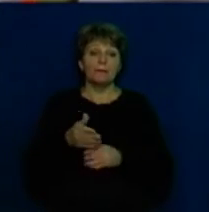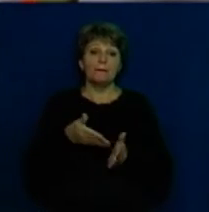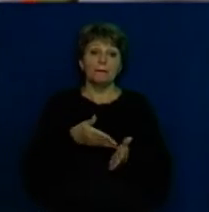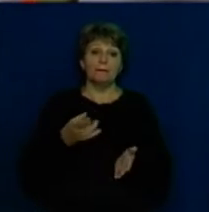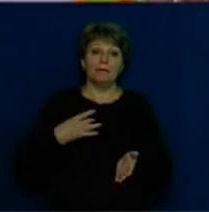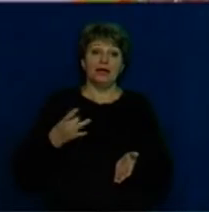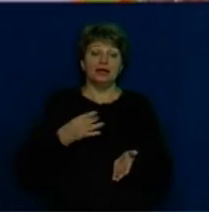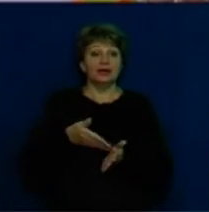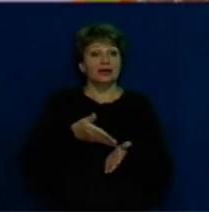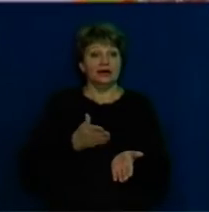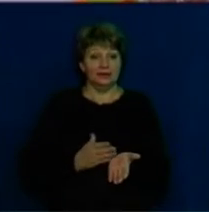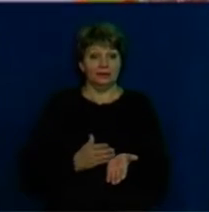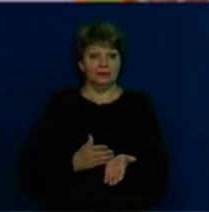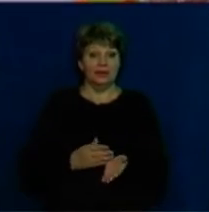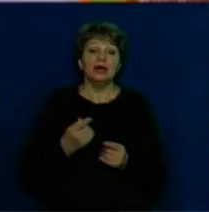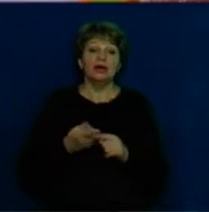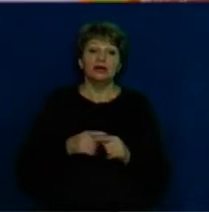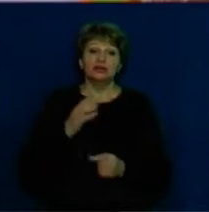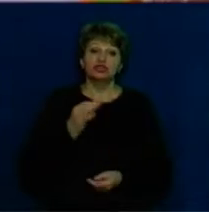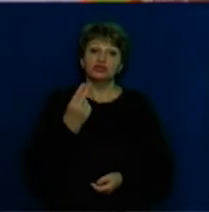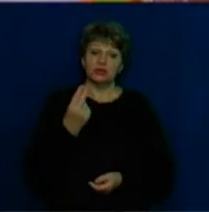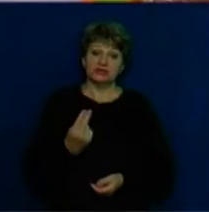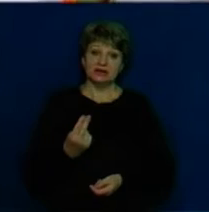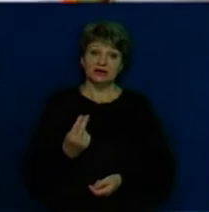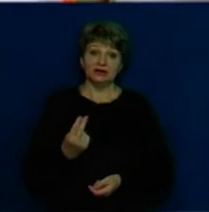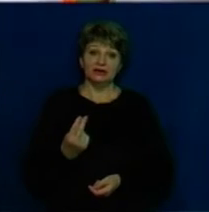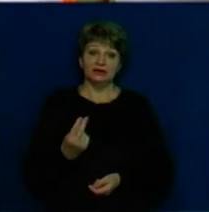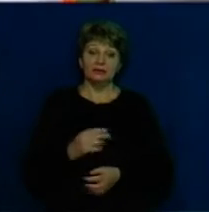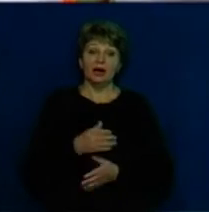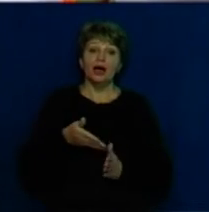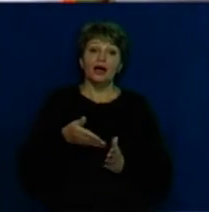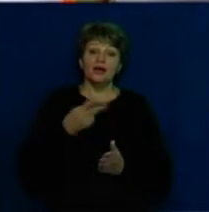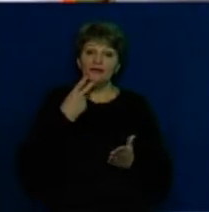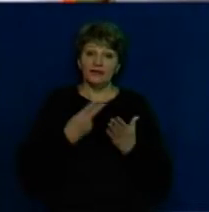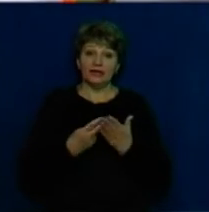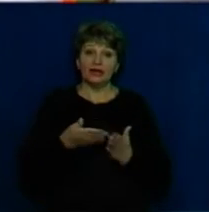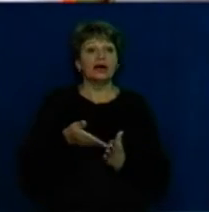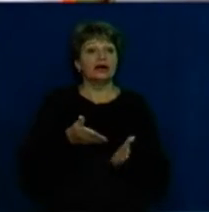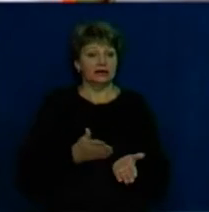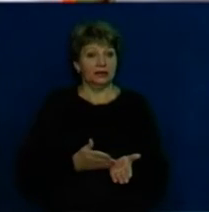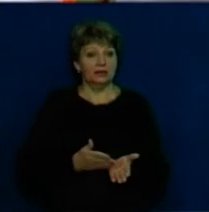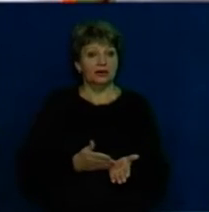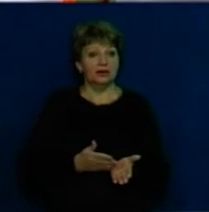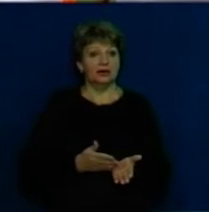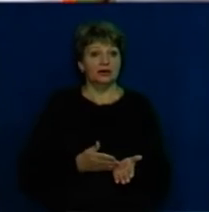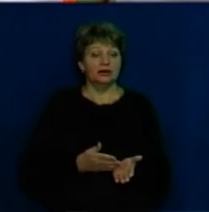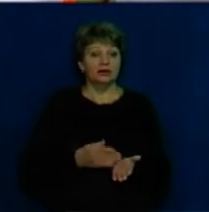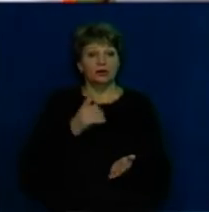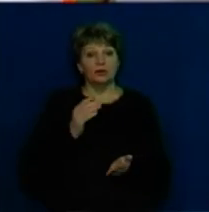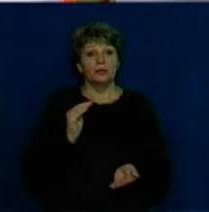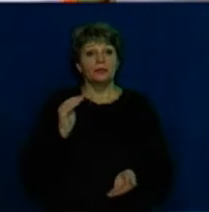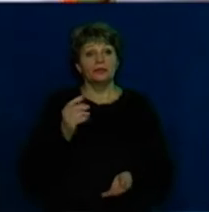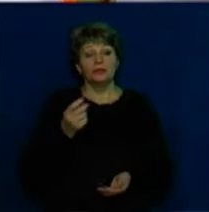«Білий овал». Це соціальний вид хліба, він за нижчою ціною, там гривня